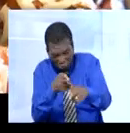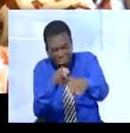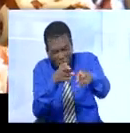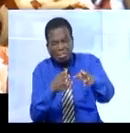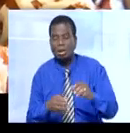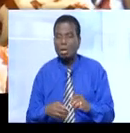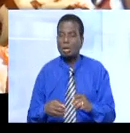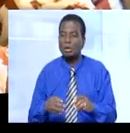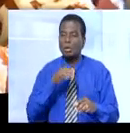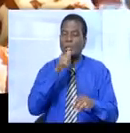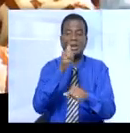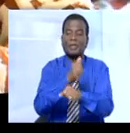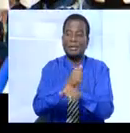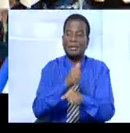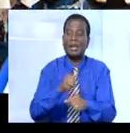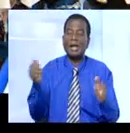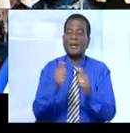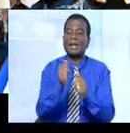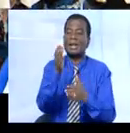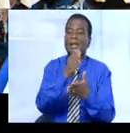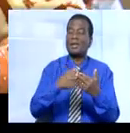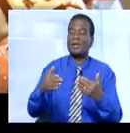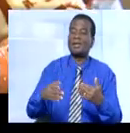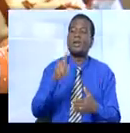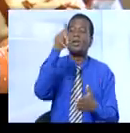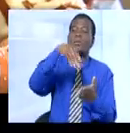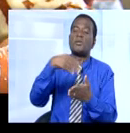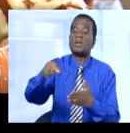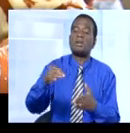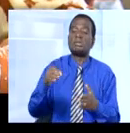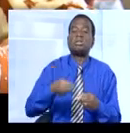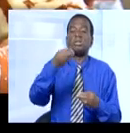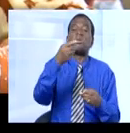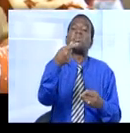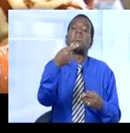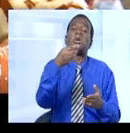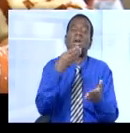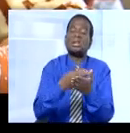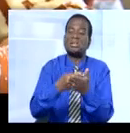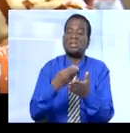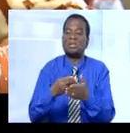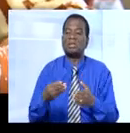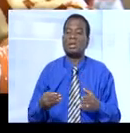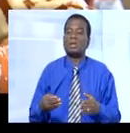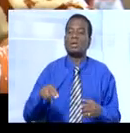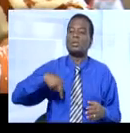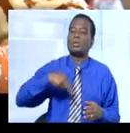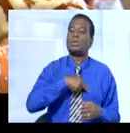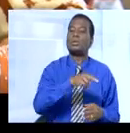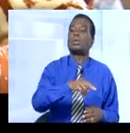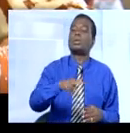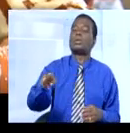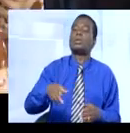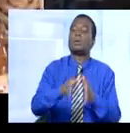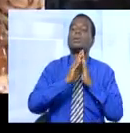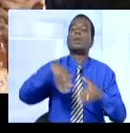qui n pas d'emploi avec quelquefois 1 000 francs, 2 000 francs pour percer des attaques, nous ne voulons